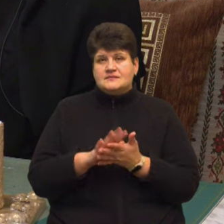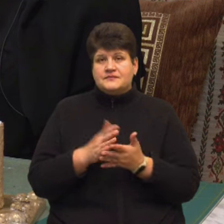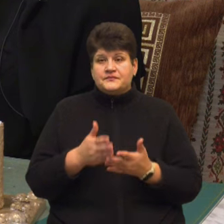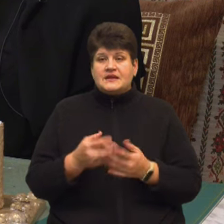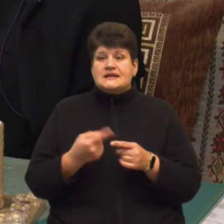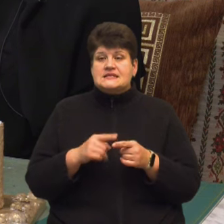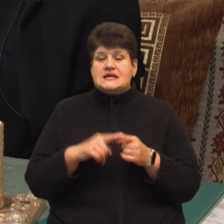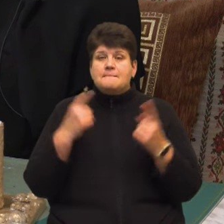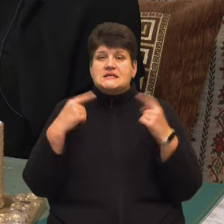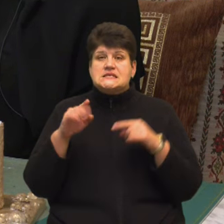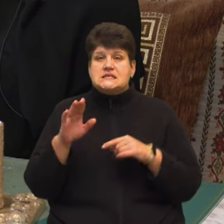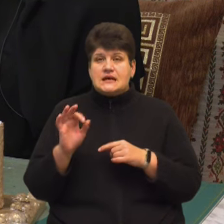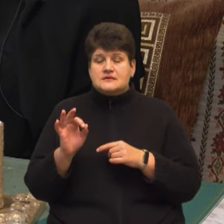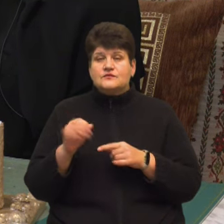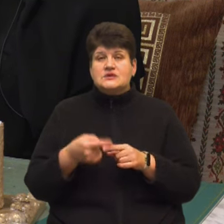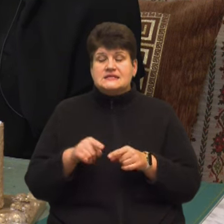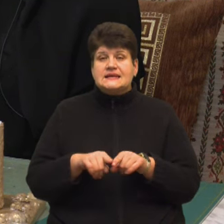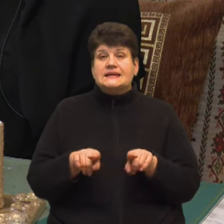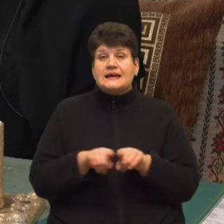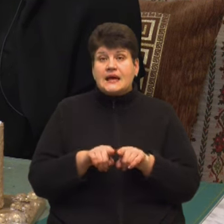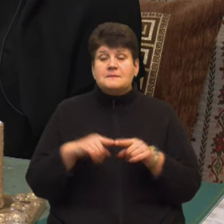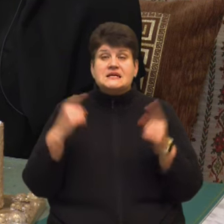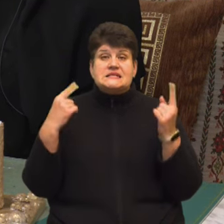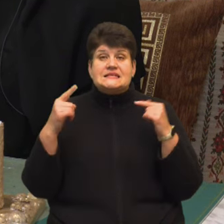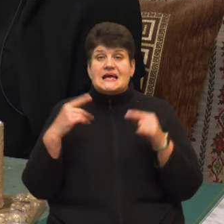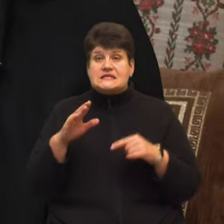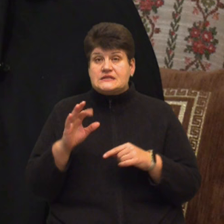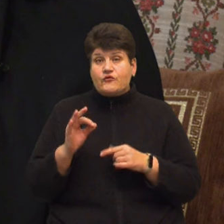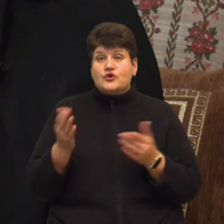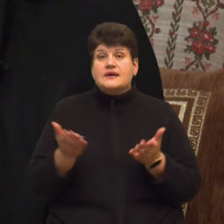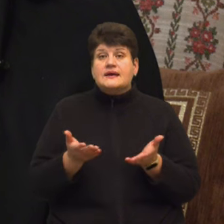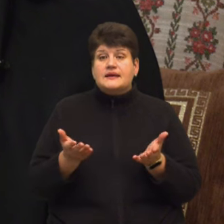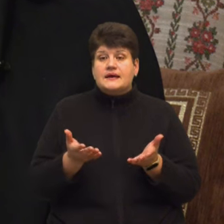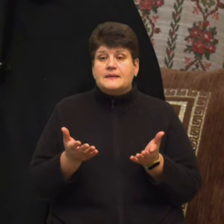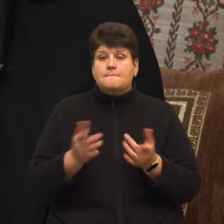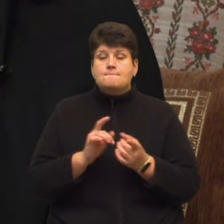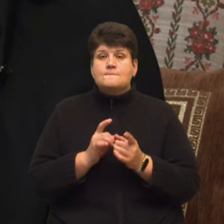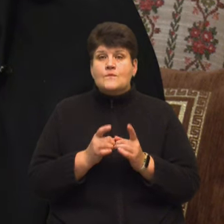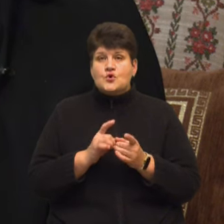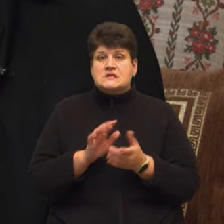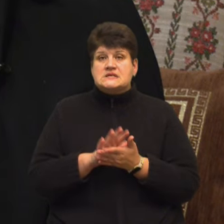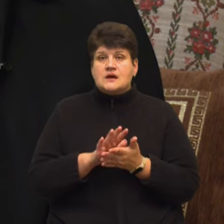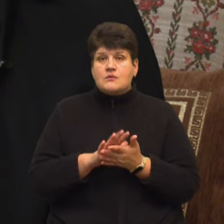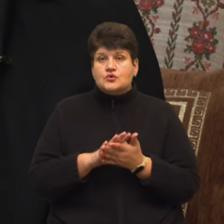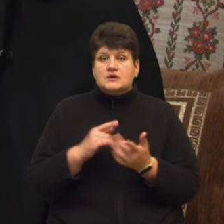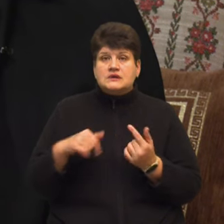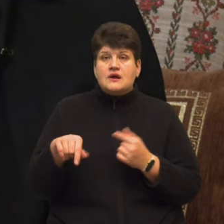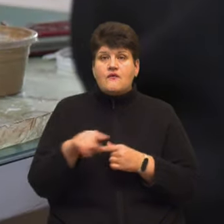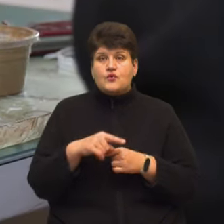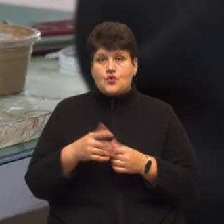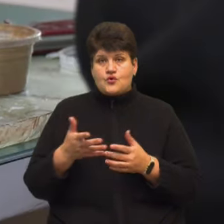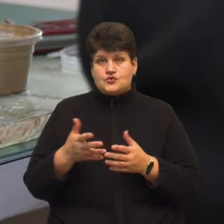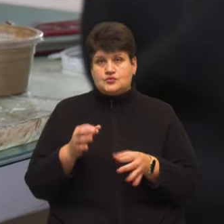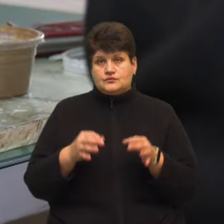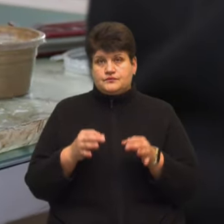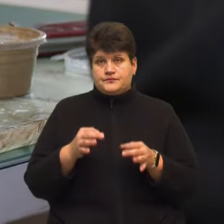мистецтво – це таке мистецтво, яке бореться з забрудненням навколишнього середовища.